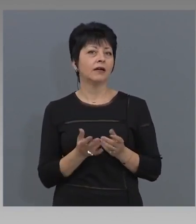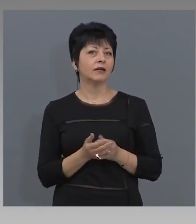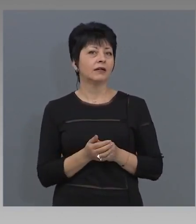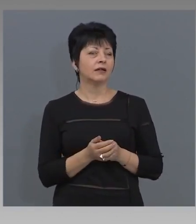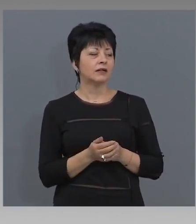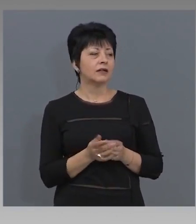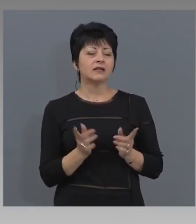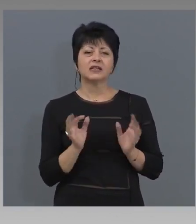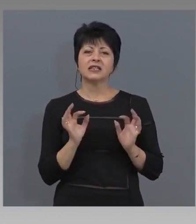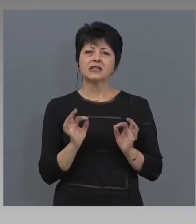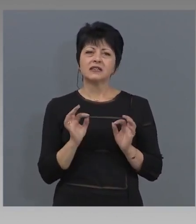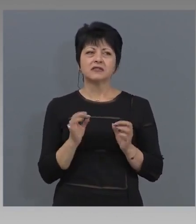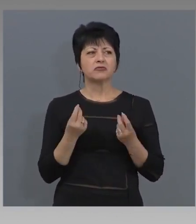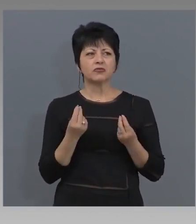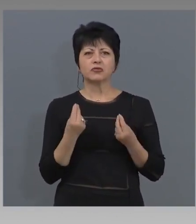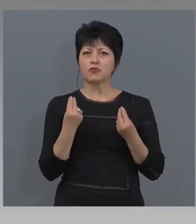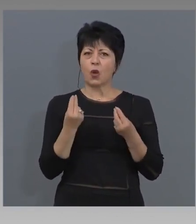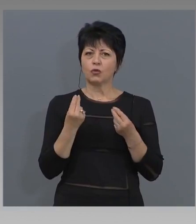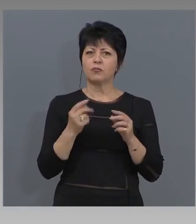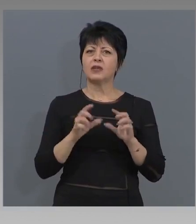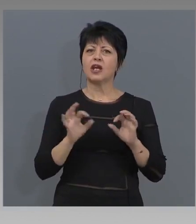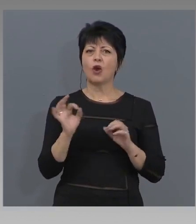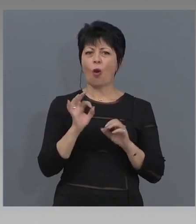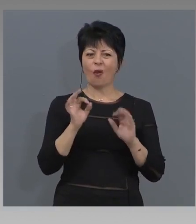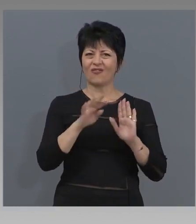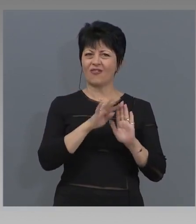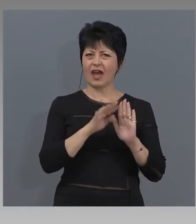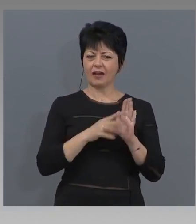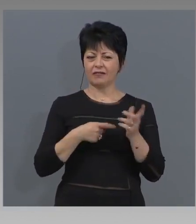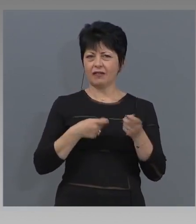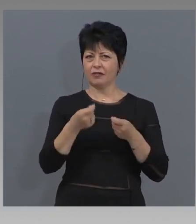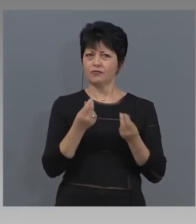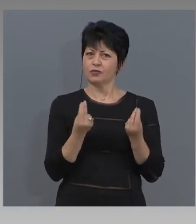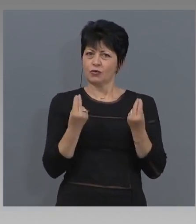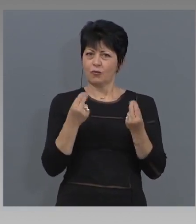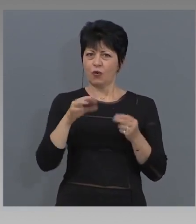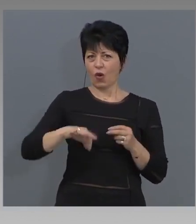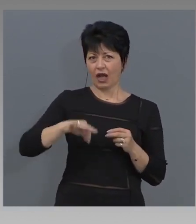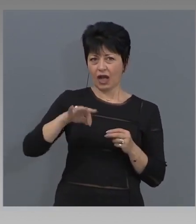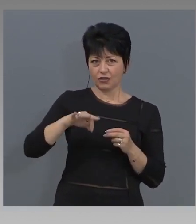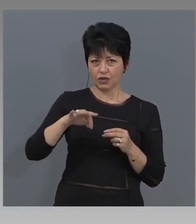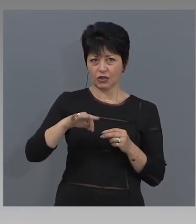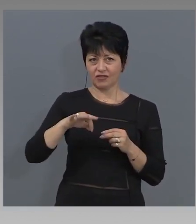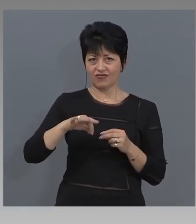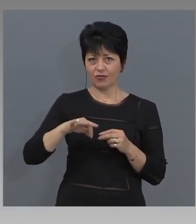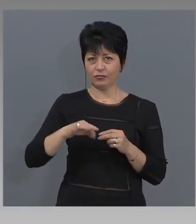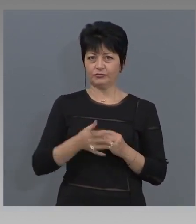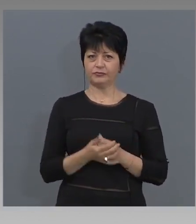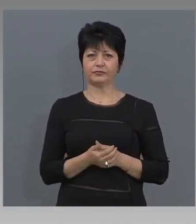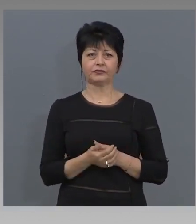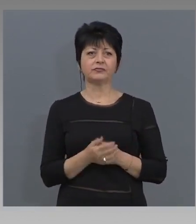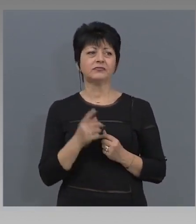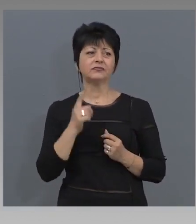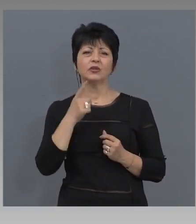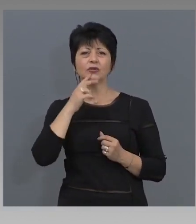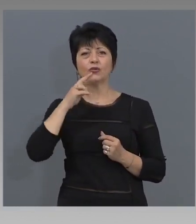добри оферти, добро качество, което максимално да отговаря на